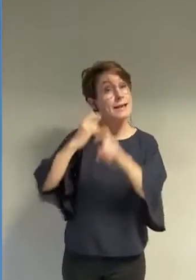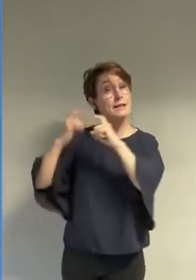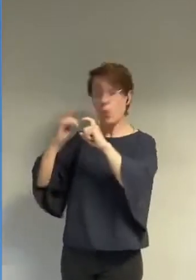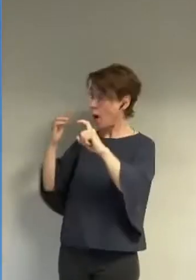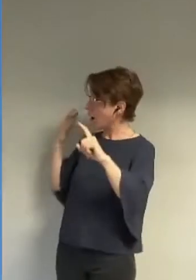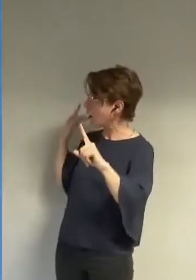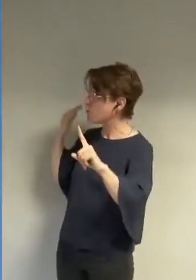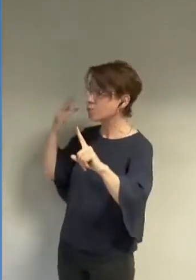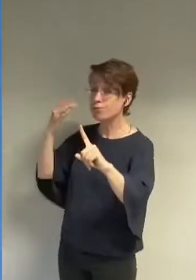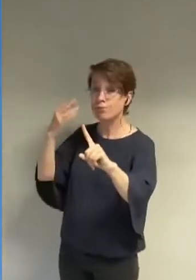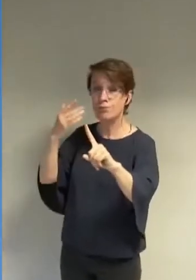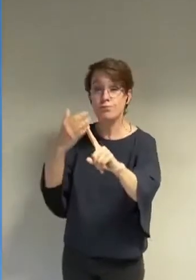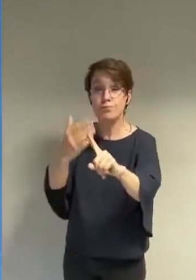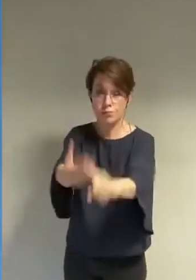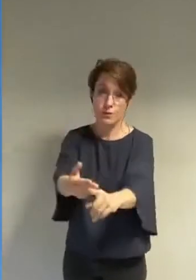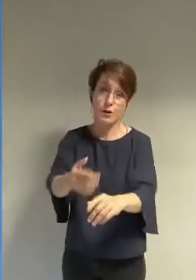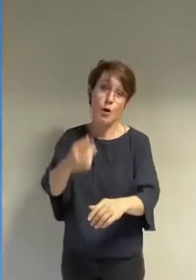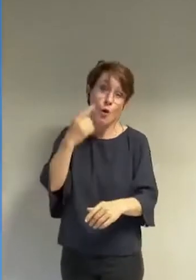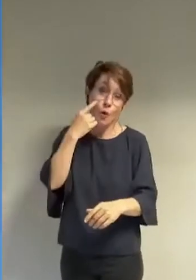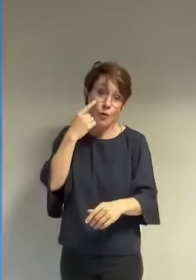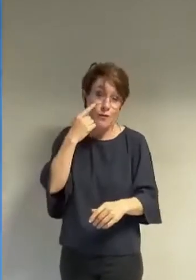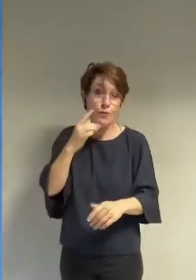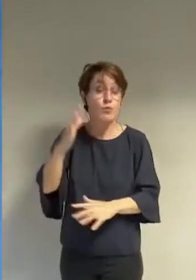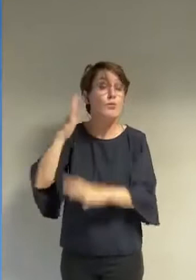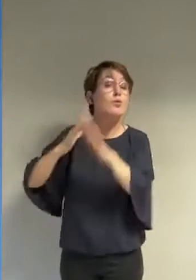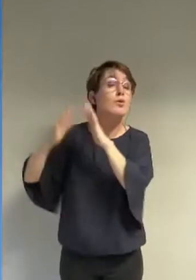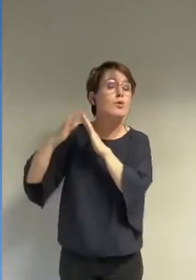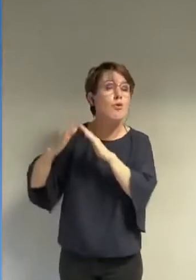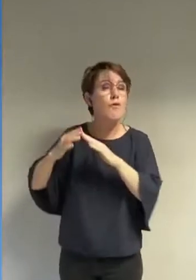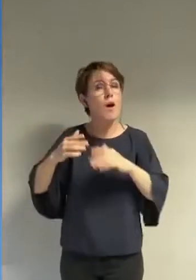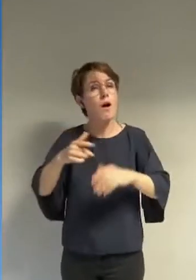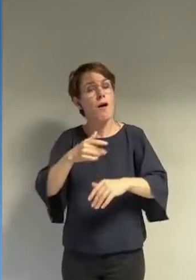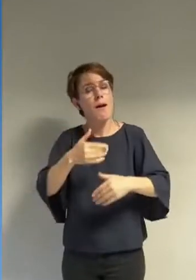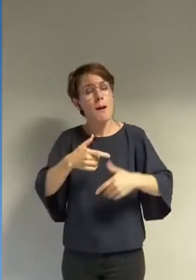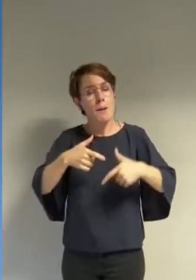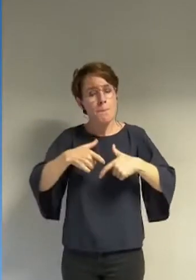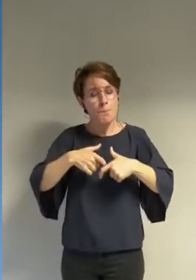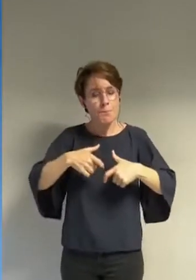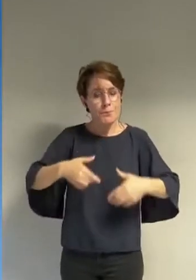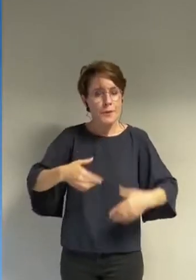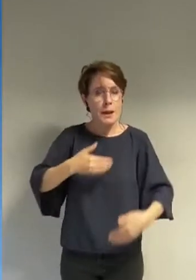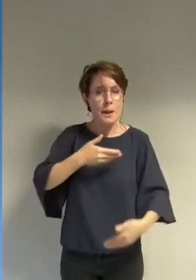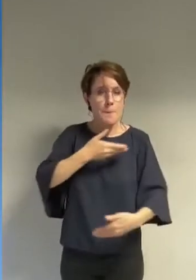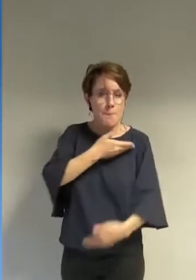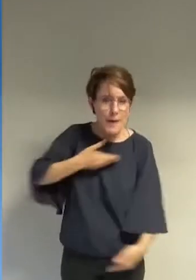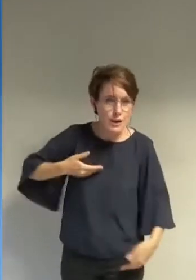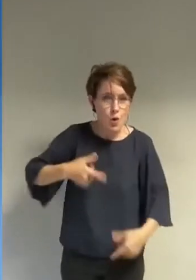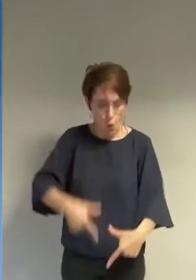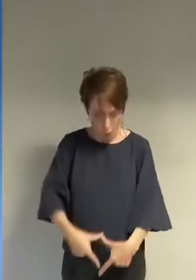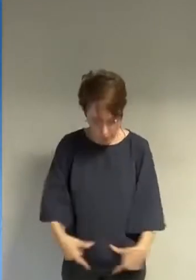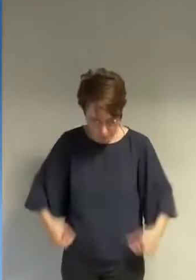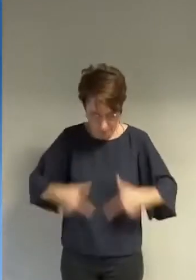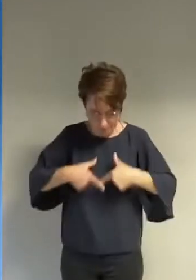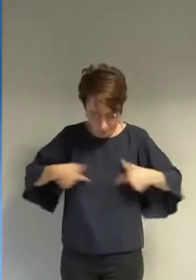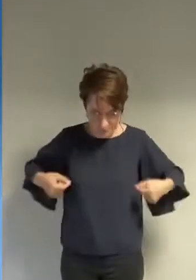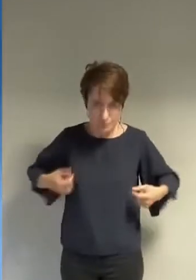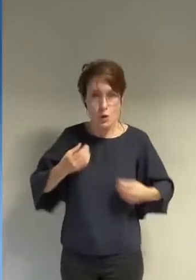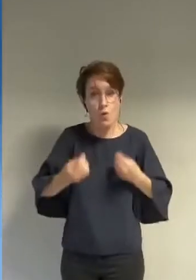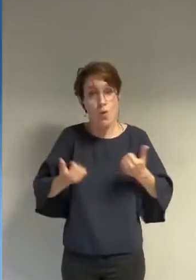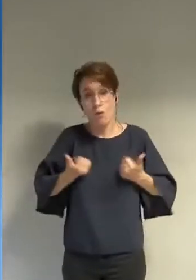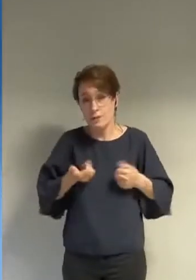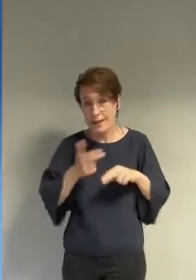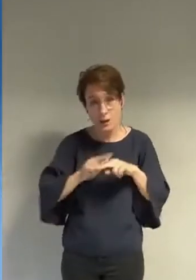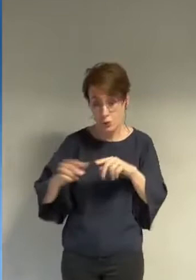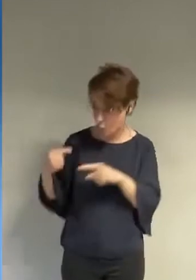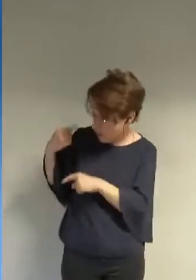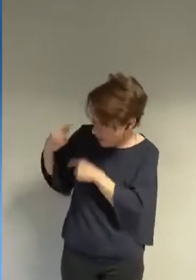tenues de baignade que les maillots de bain une pièce deux pièces bikini ou monokini